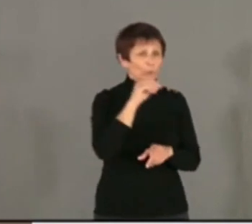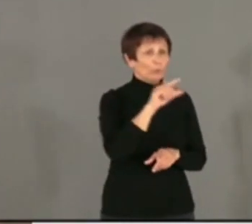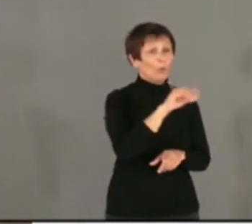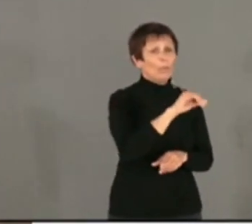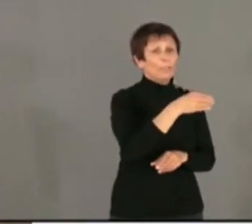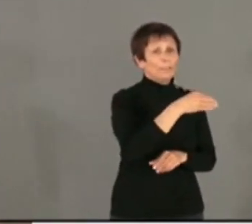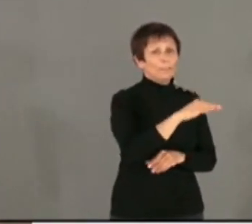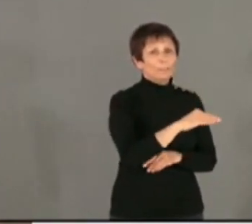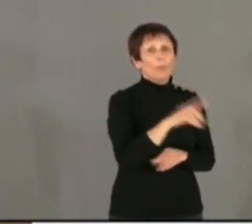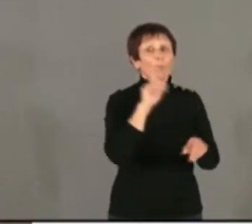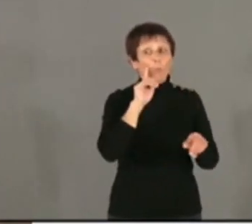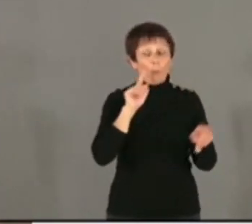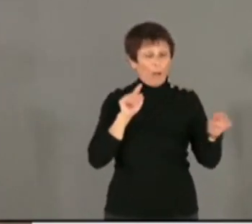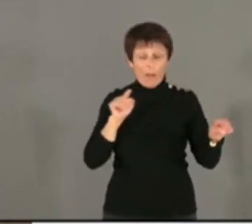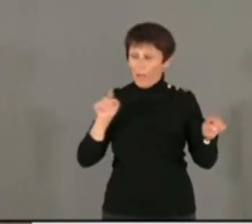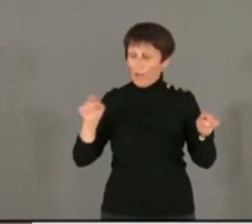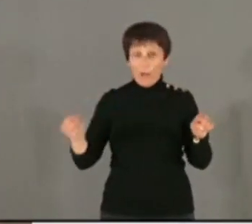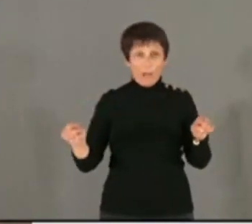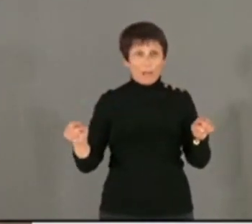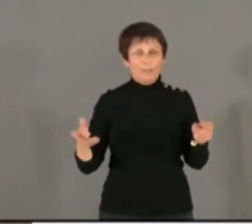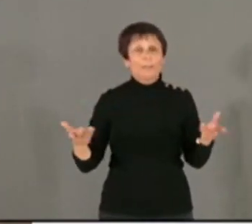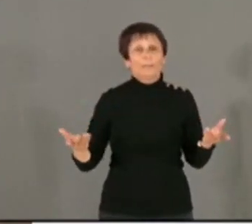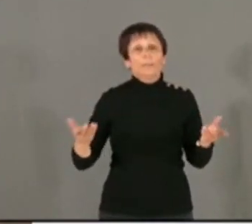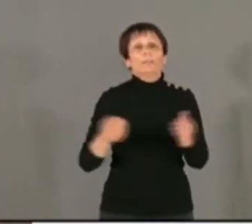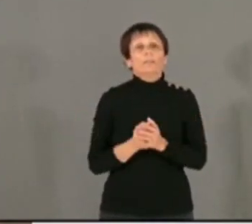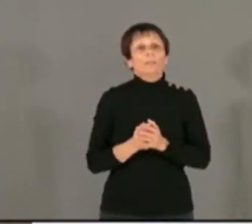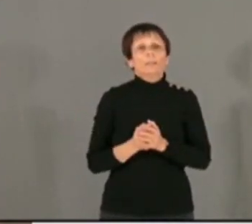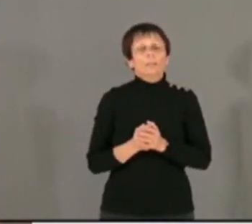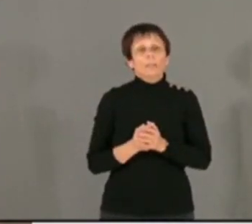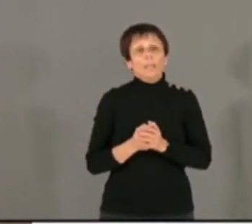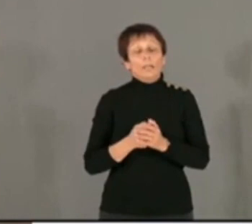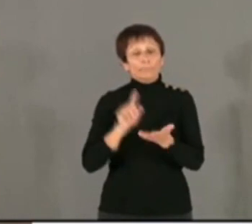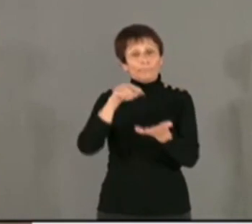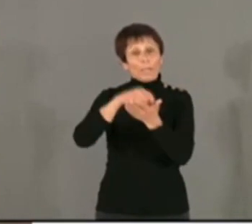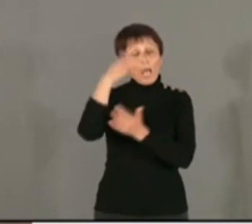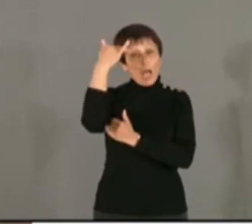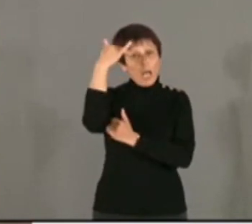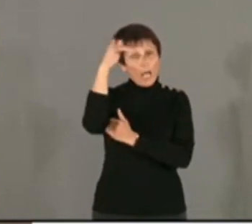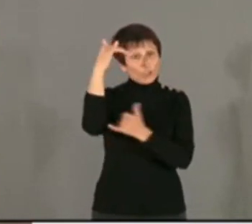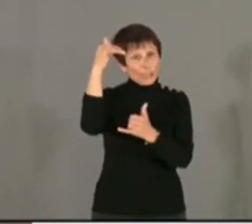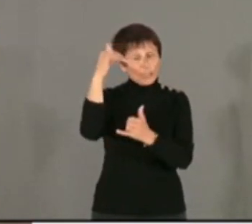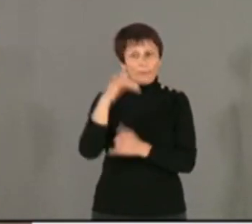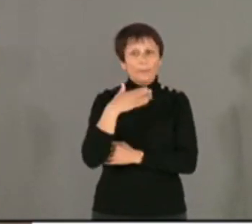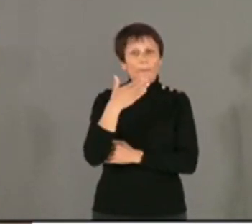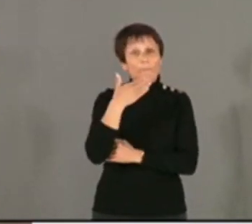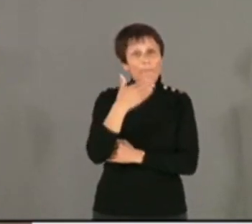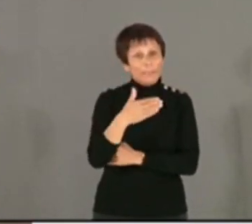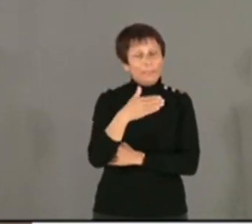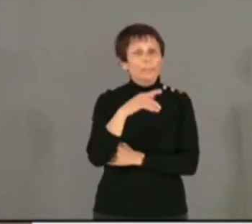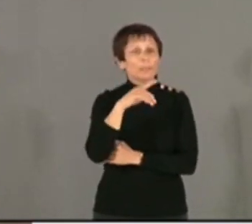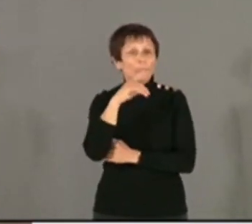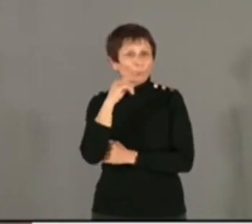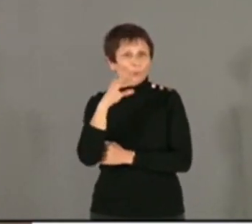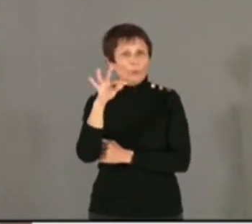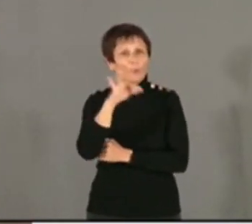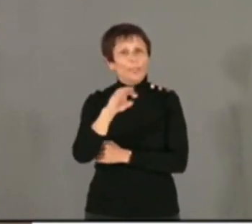en Algérie, et je remercie le président Tessier d'avoir rétabli la vérité, car vous jouez avec la